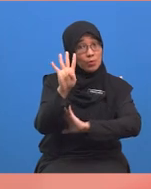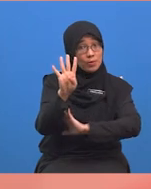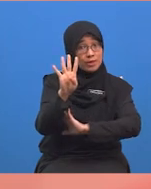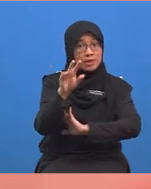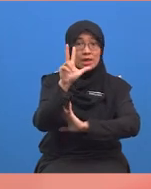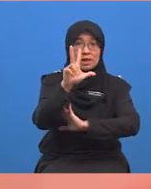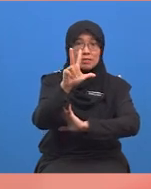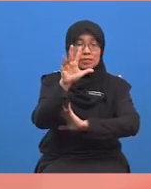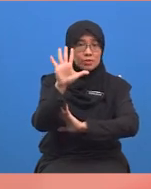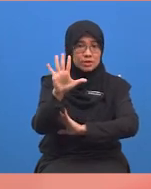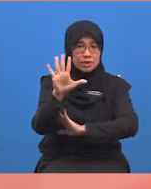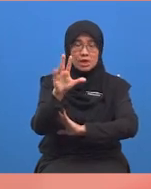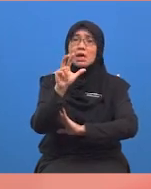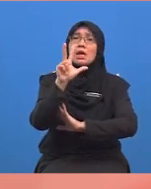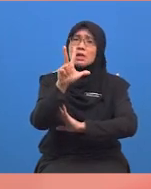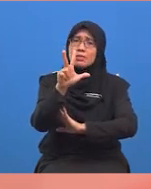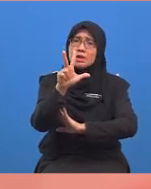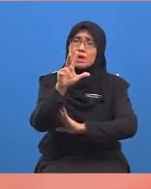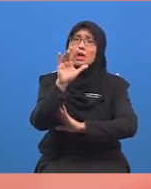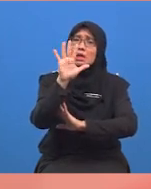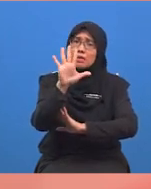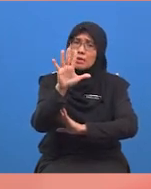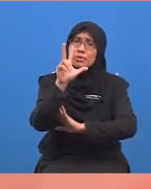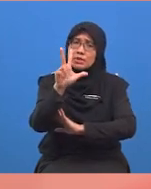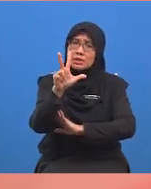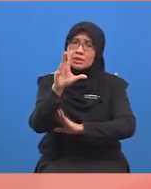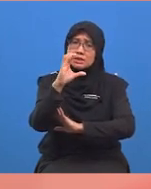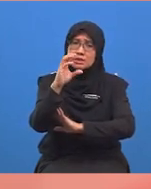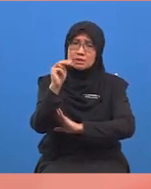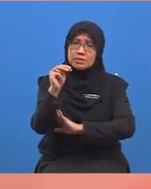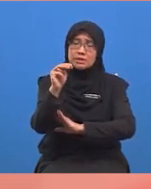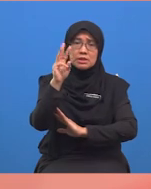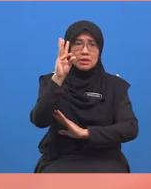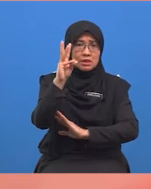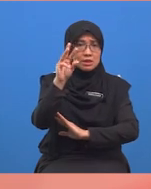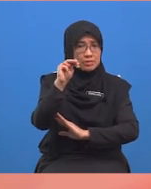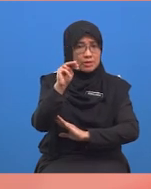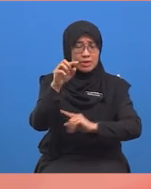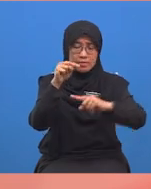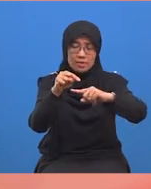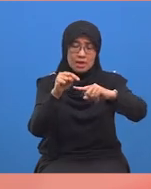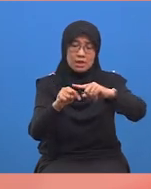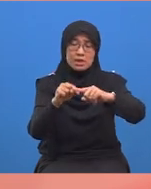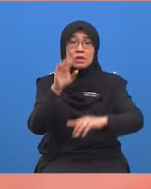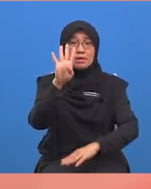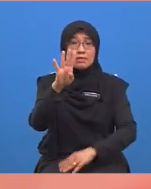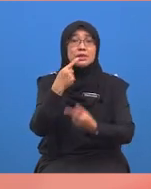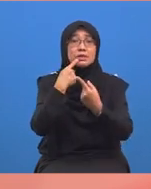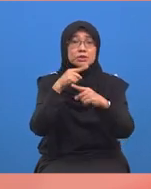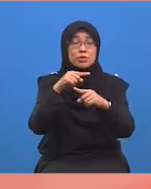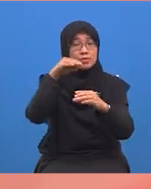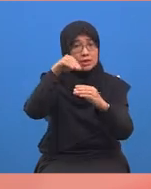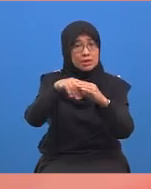Lima puluh tiga sentimeter enam milimeter bahagi empat dan jawapannya adalah dalam